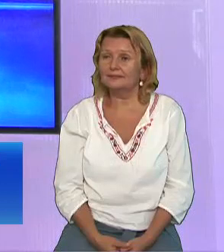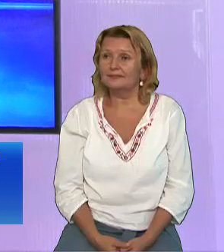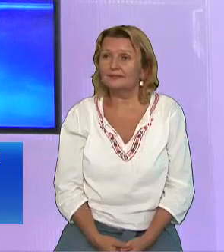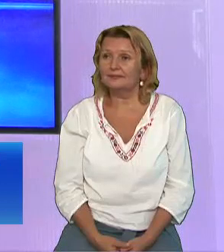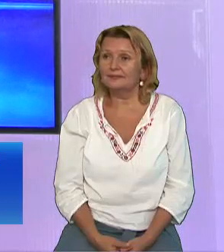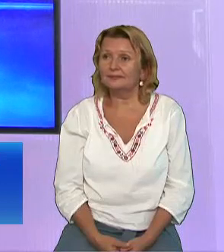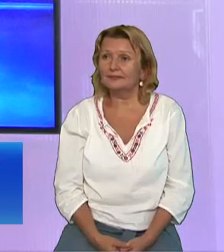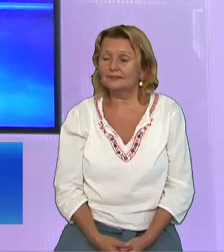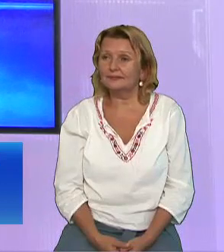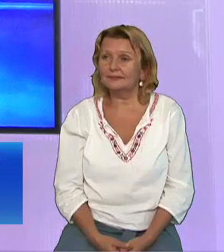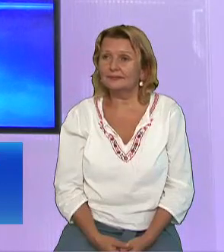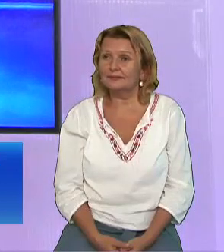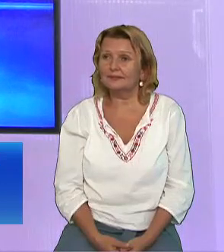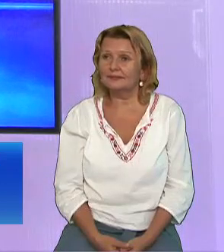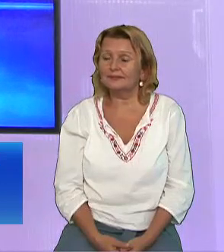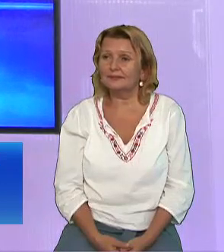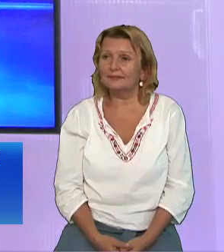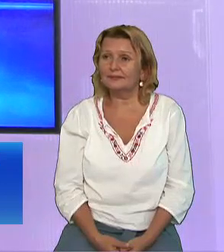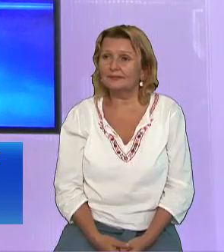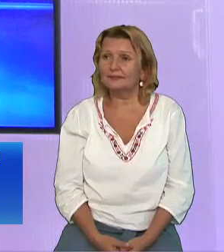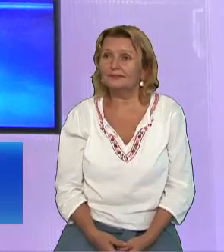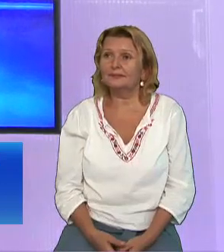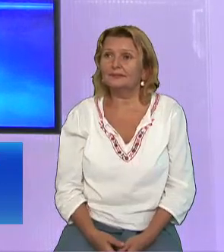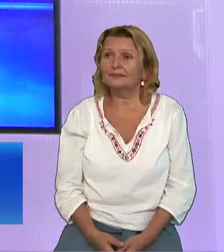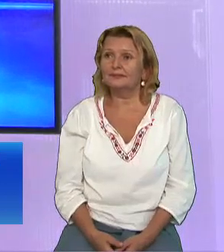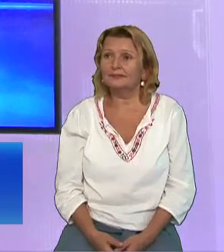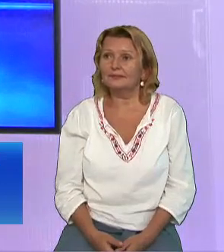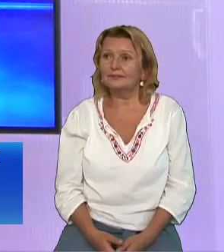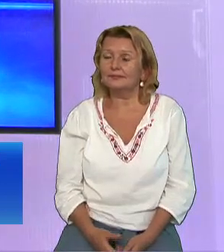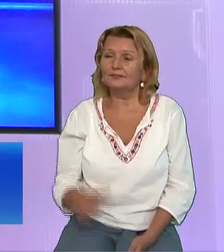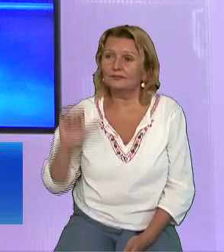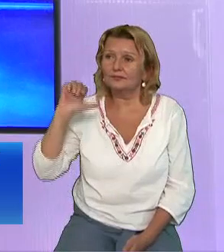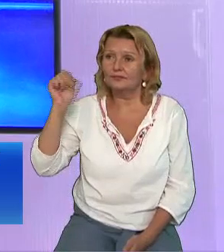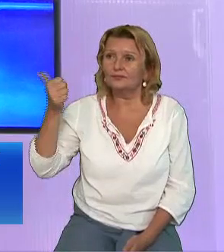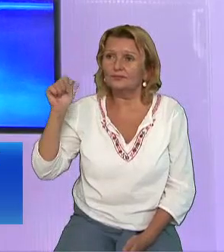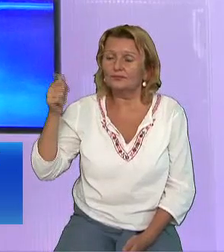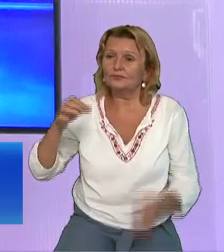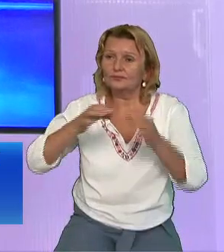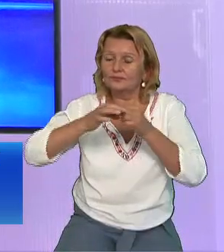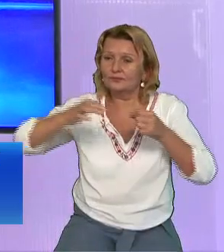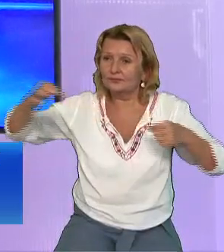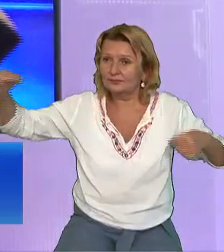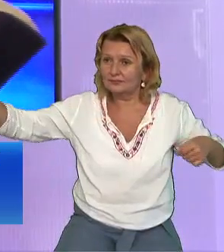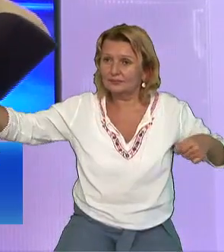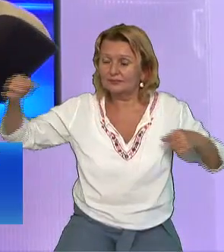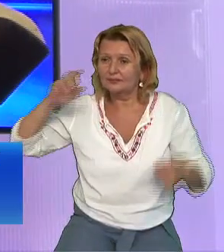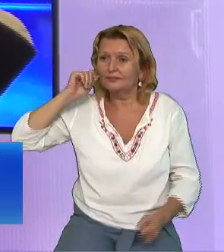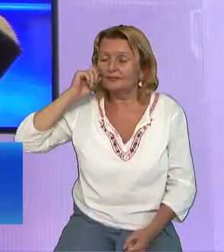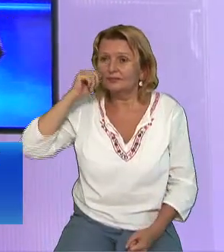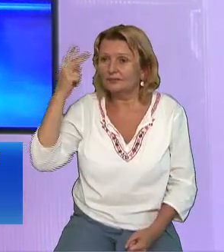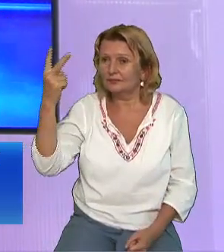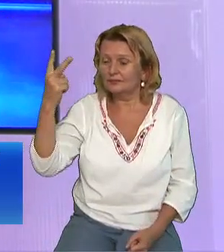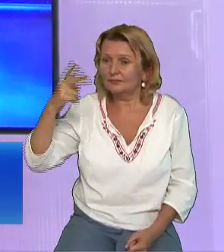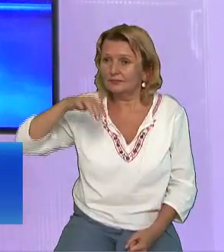60 de stadii înseamnă 11.100 de metri Deci în jur de 11 km Mergeau pe jos oamenii aceștia de la